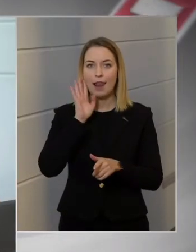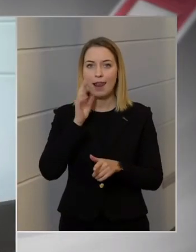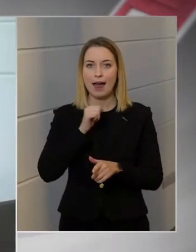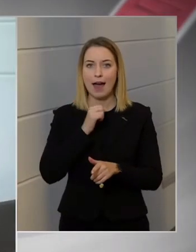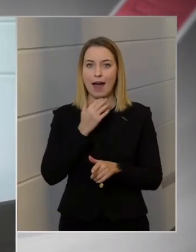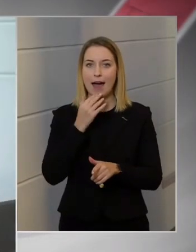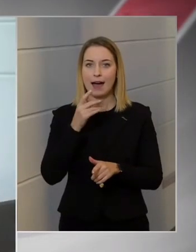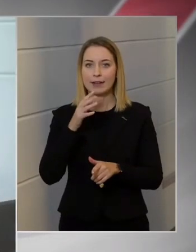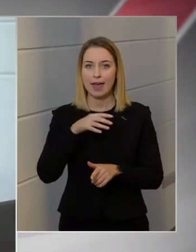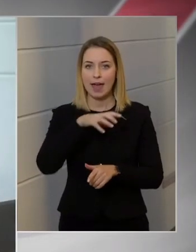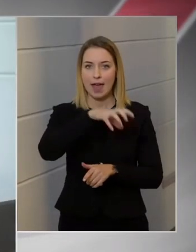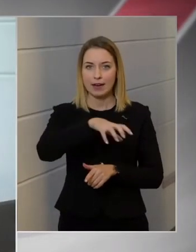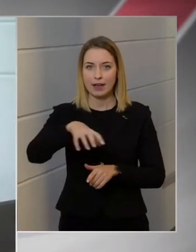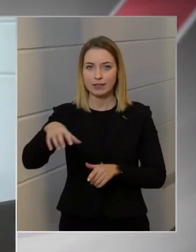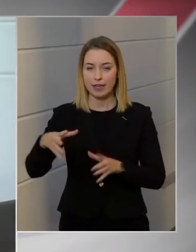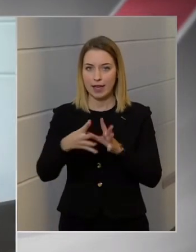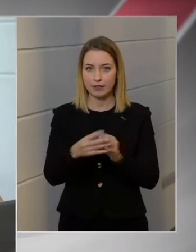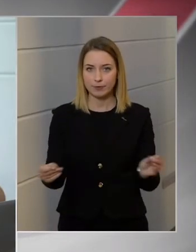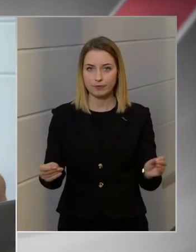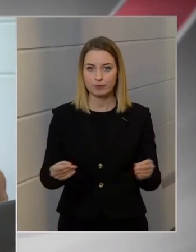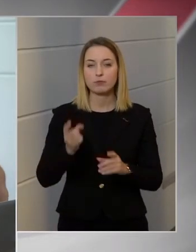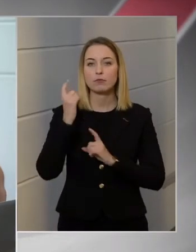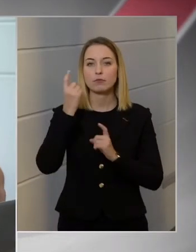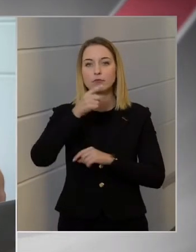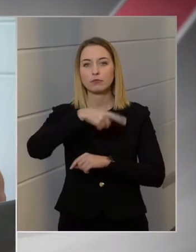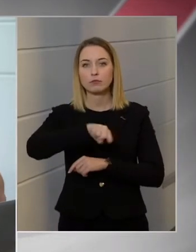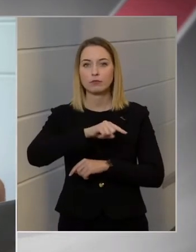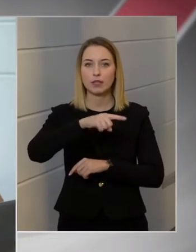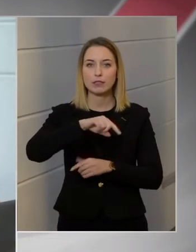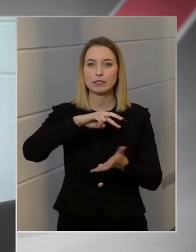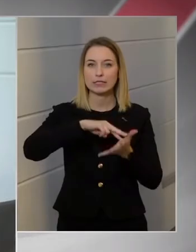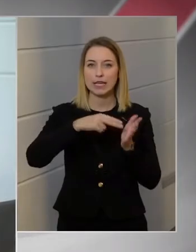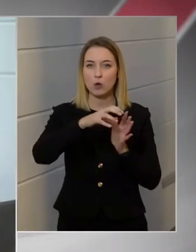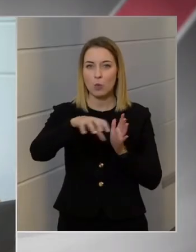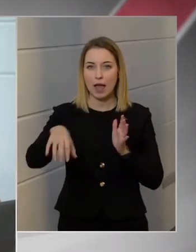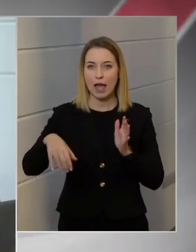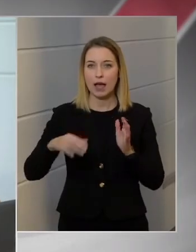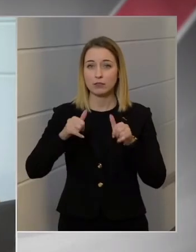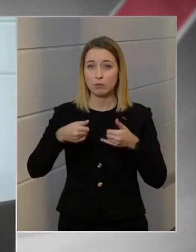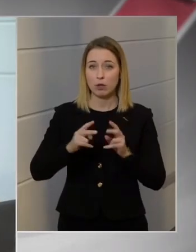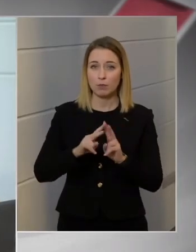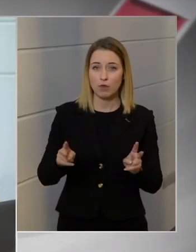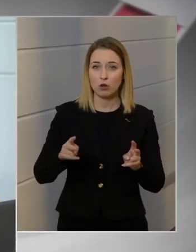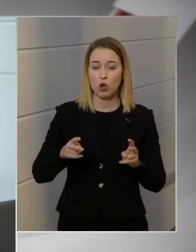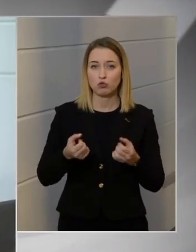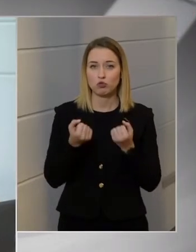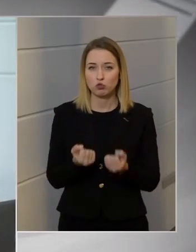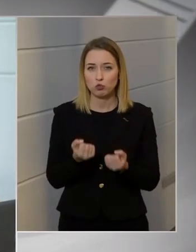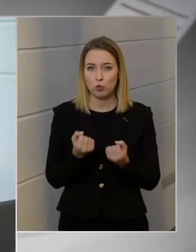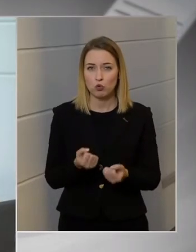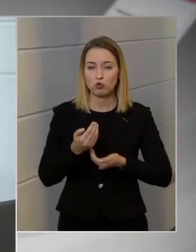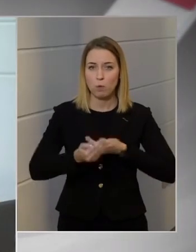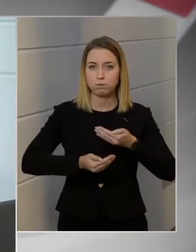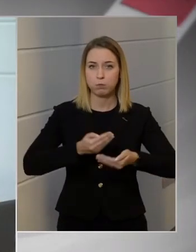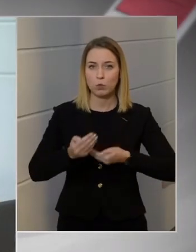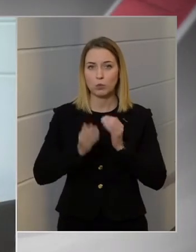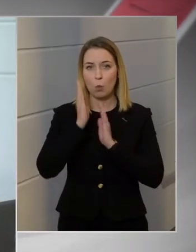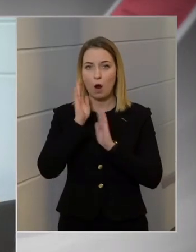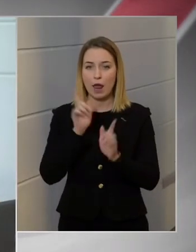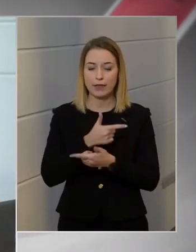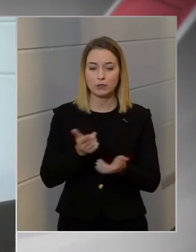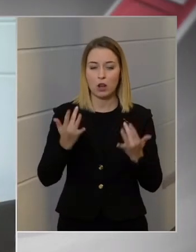Önök szerint bajban vannak-e ezek a kerületek, a súlyos-bodó hajléktalan probléma miatt? Kívánnak